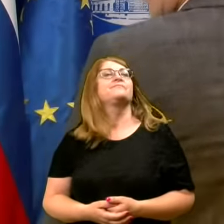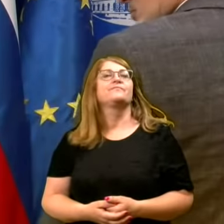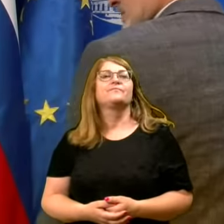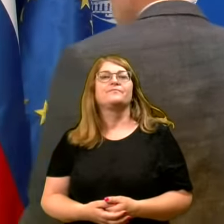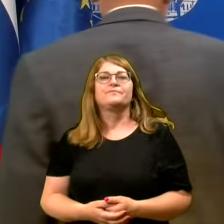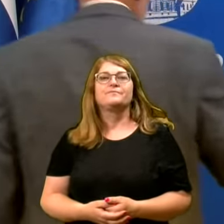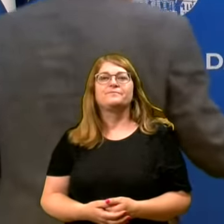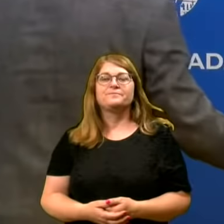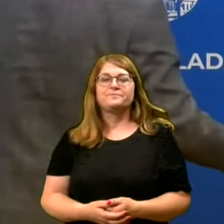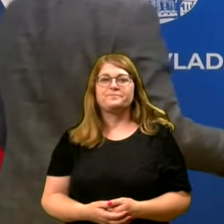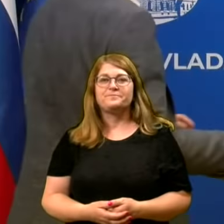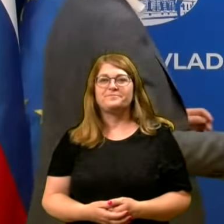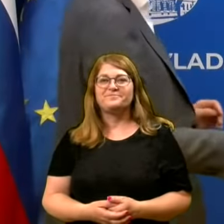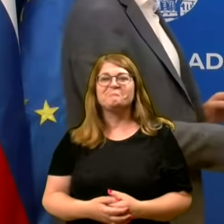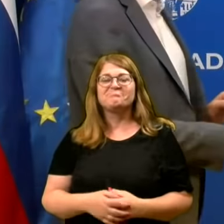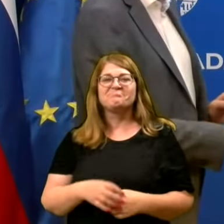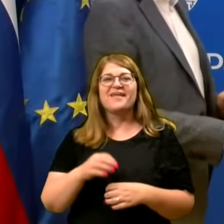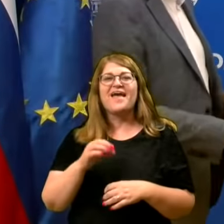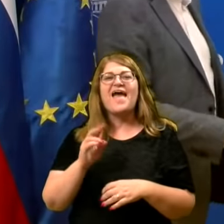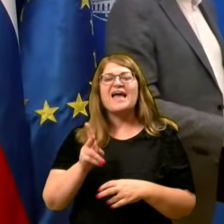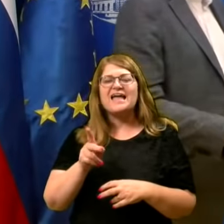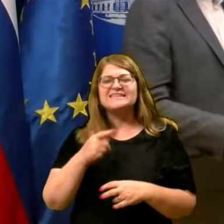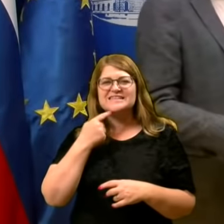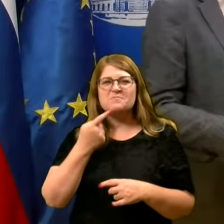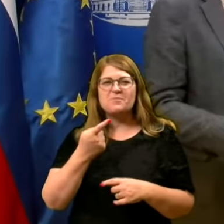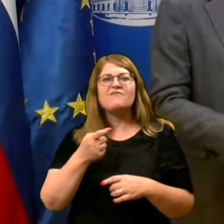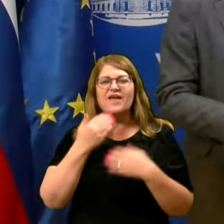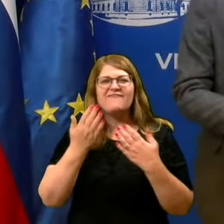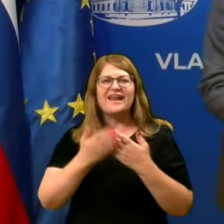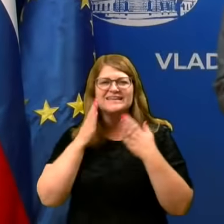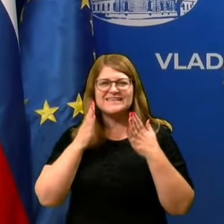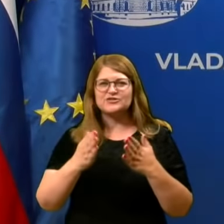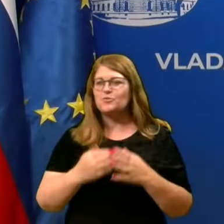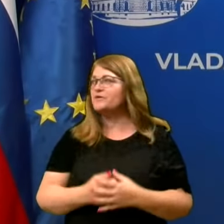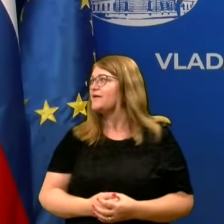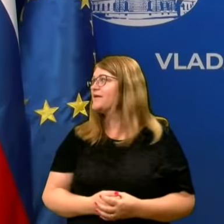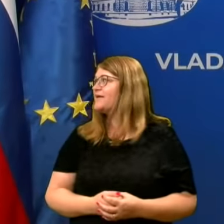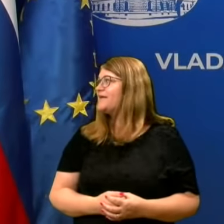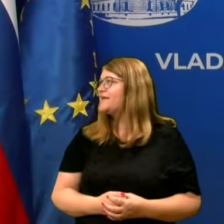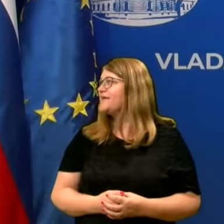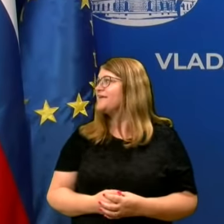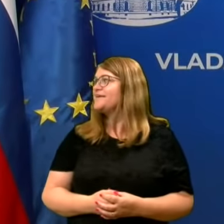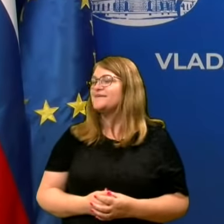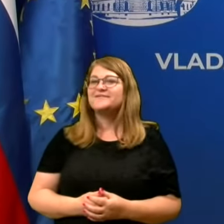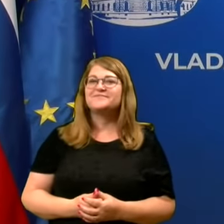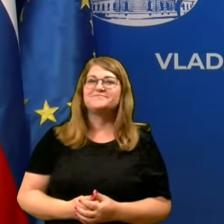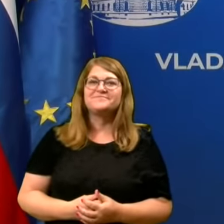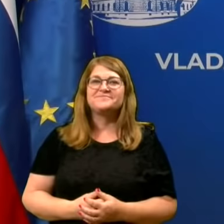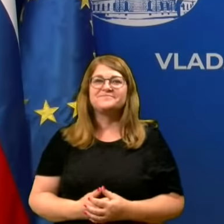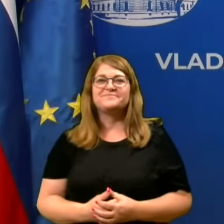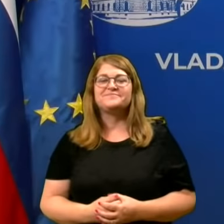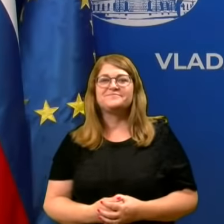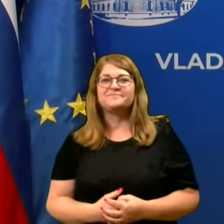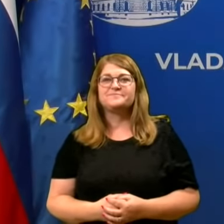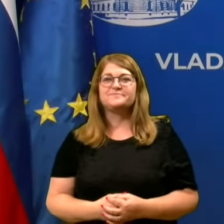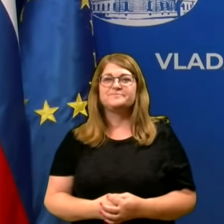Hvala za zaupanje objemnosti, za jahoma. Kot bi rekel minister za zdravje, kacin se je marsiče naučil.